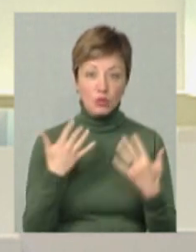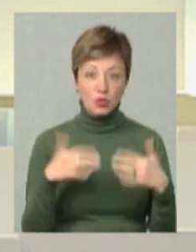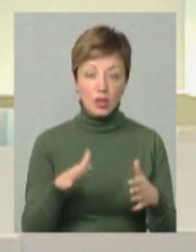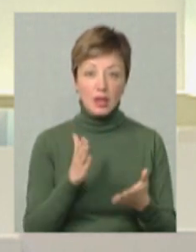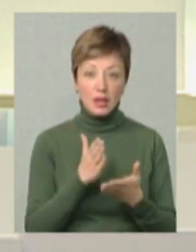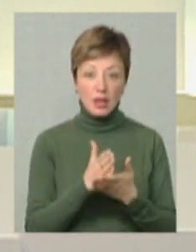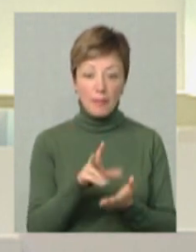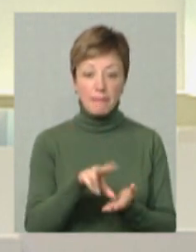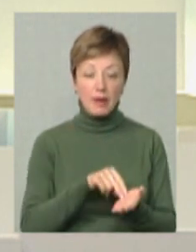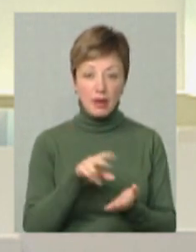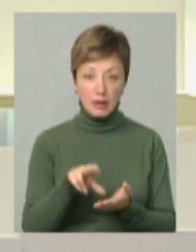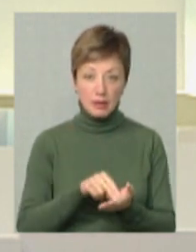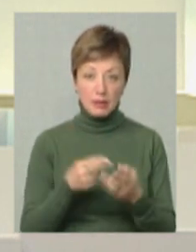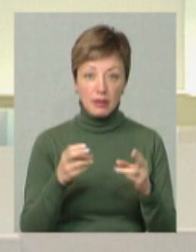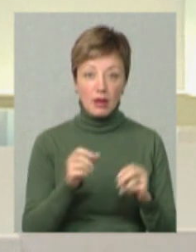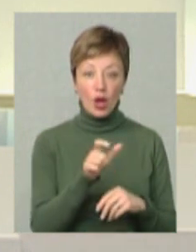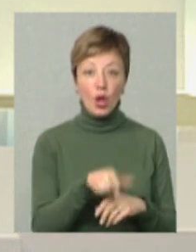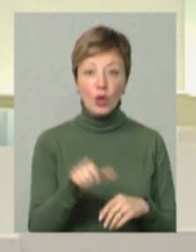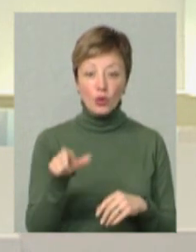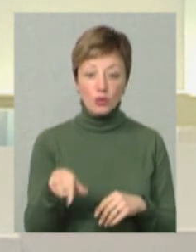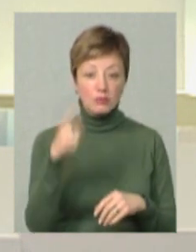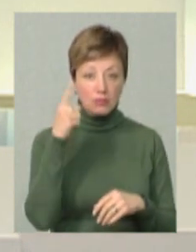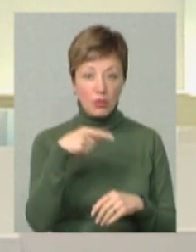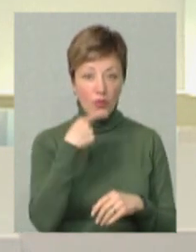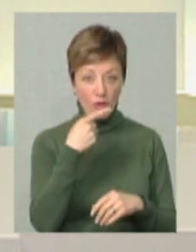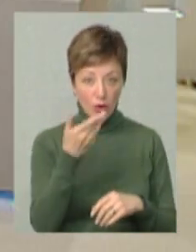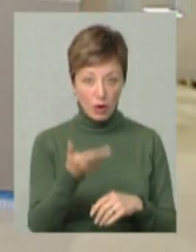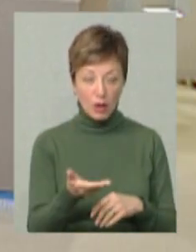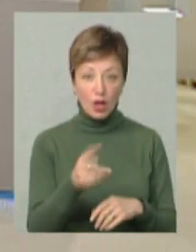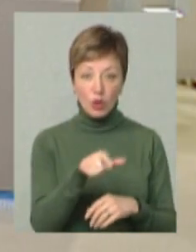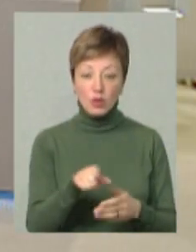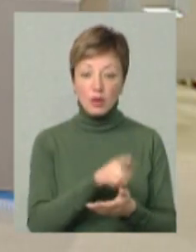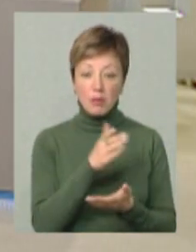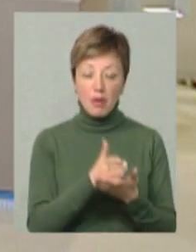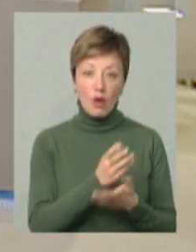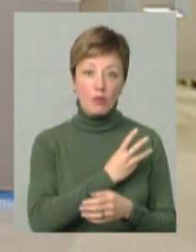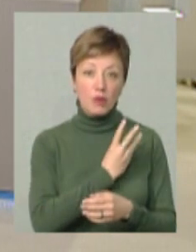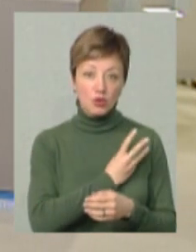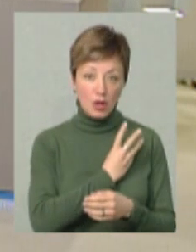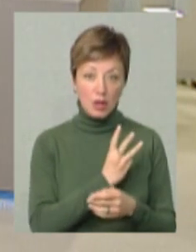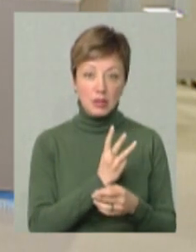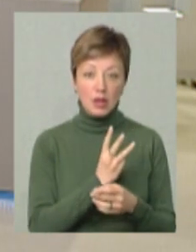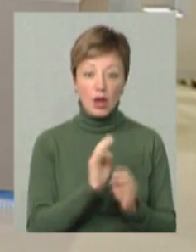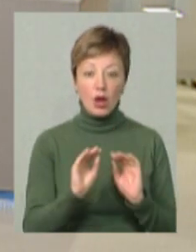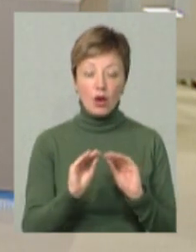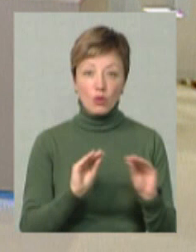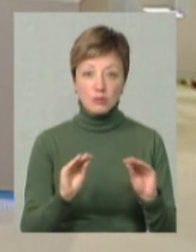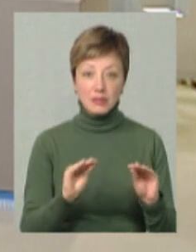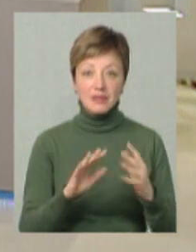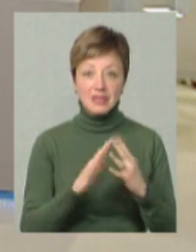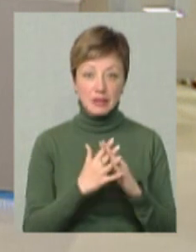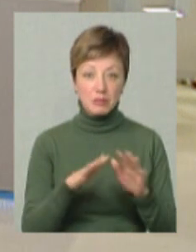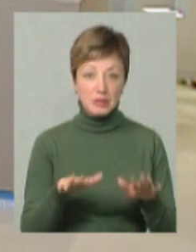також приклади, де люди, те, про що ми з вами говорили, що люди мають бажання саме розміщуватися в сільській